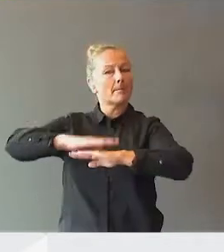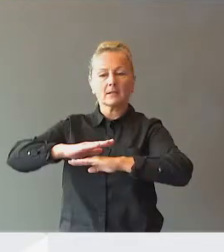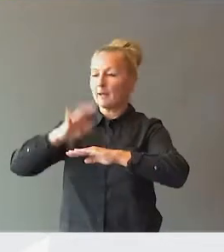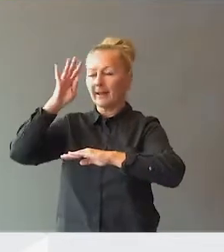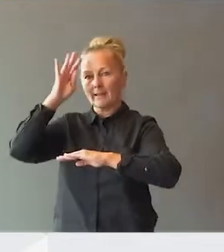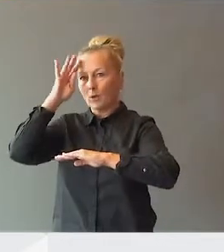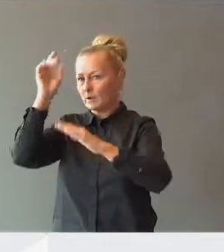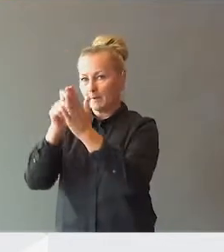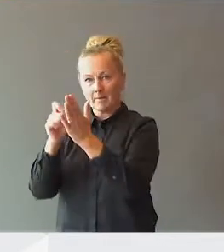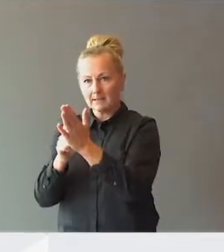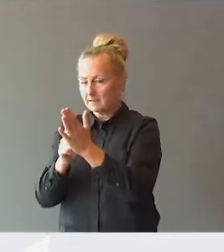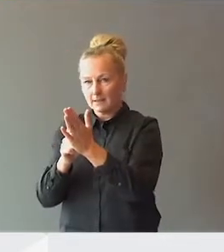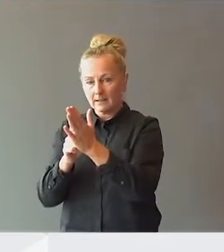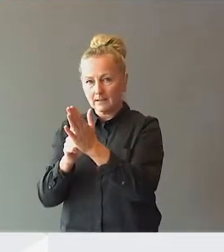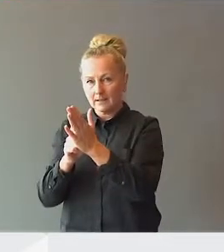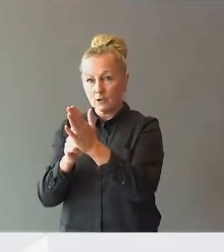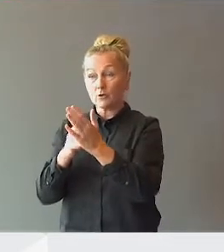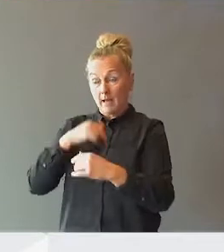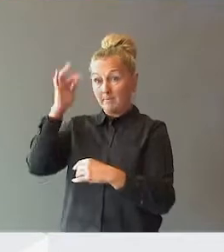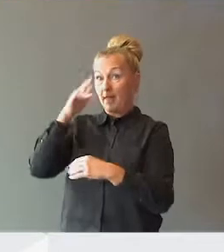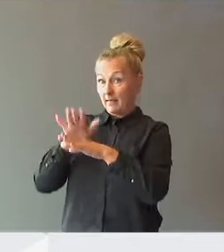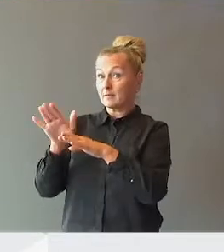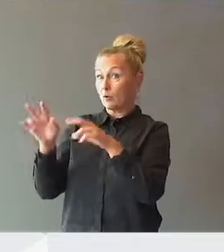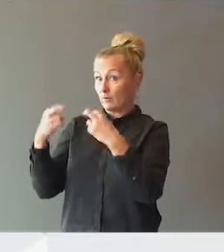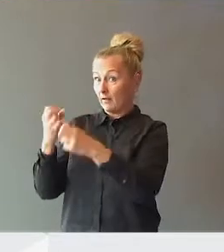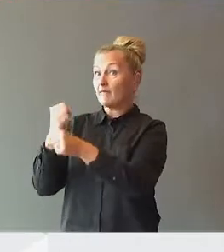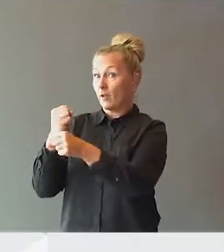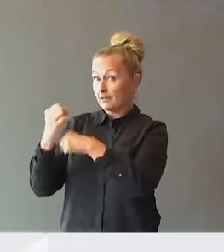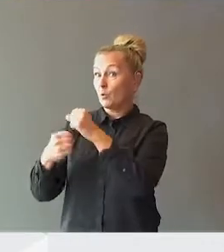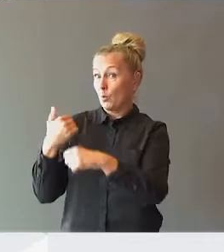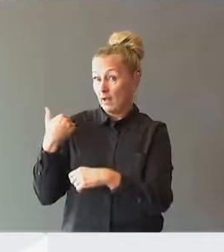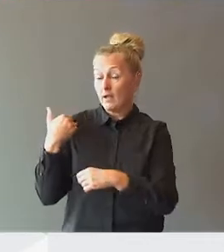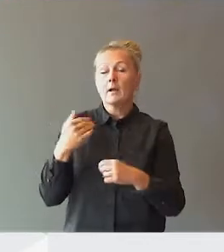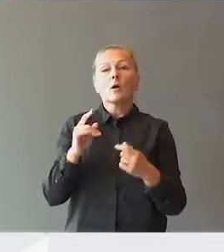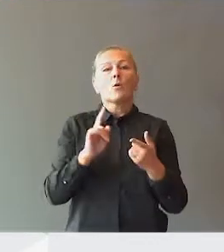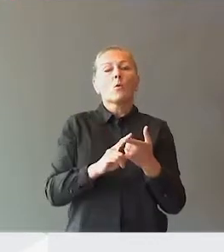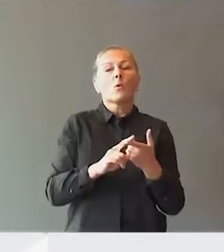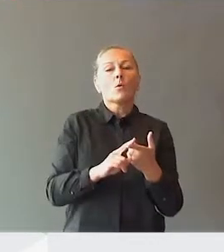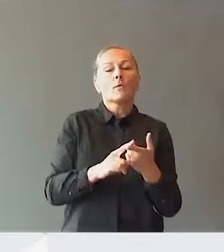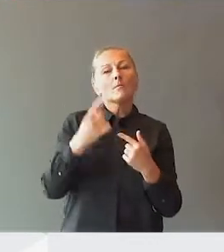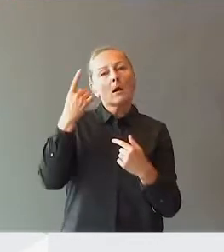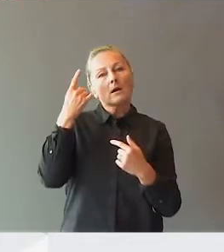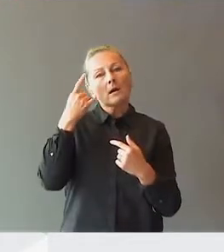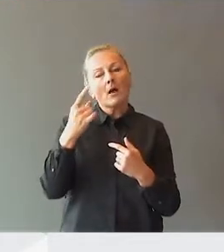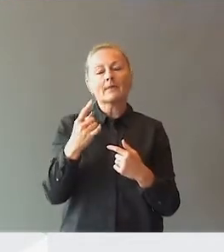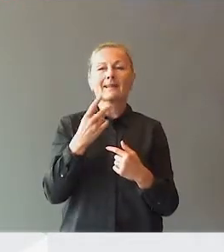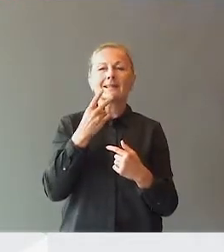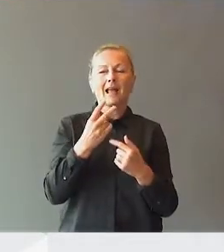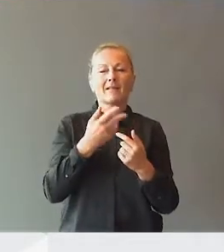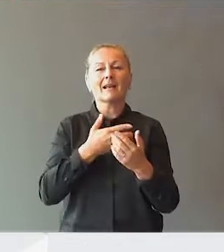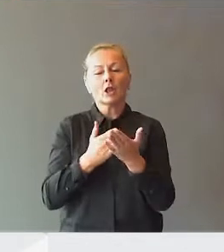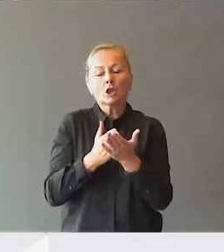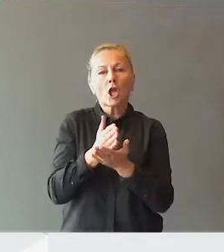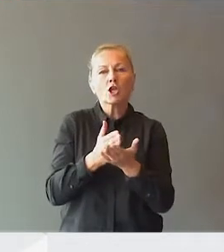ideologisk premiss, som jeg mener ekspertutvalget faktisk gjorde, og at man kan se veldig